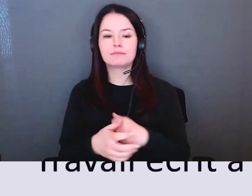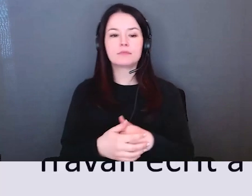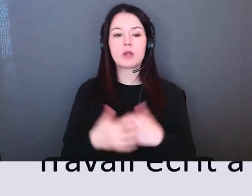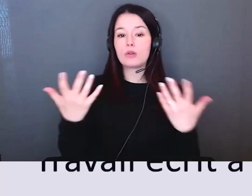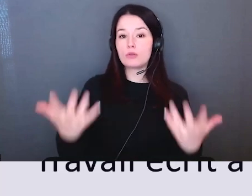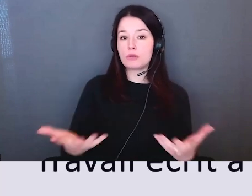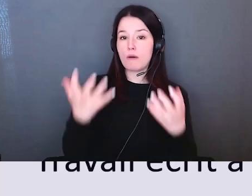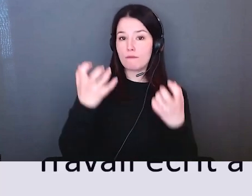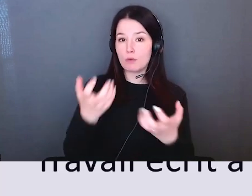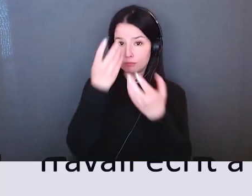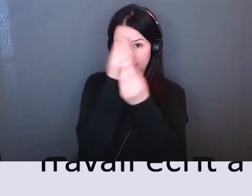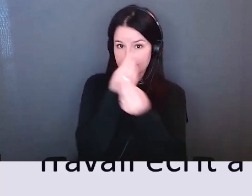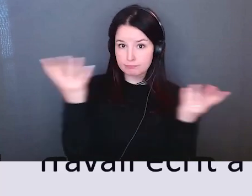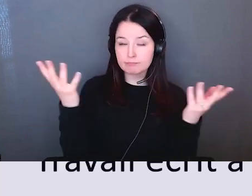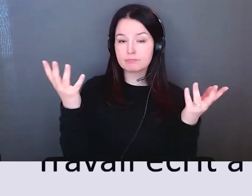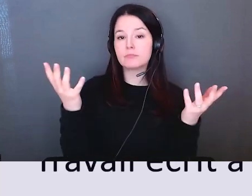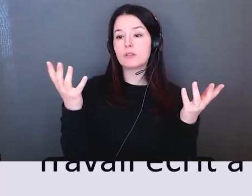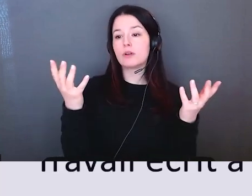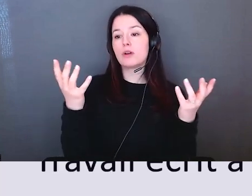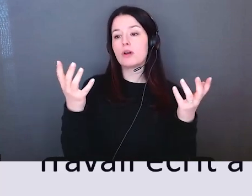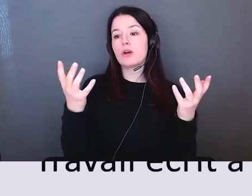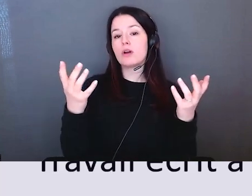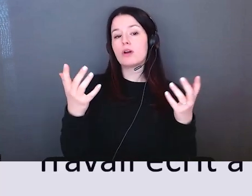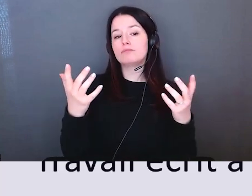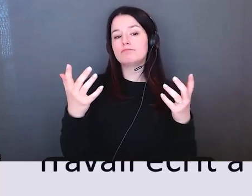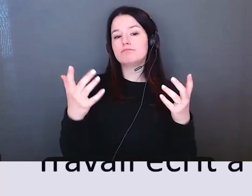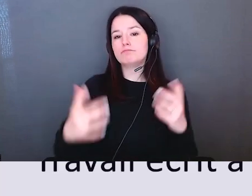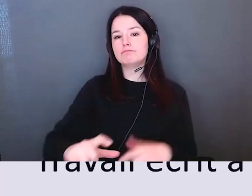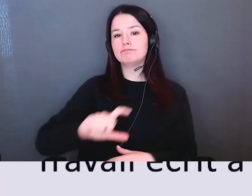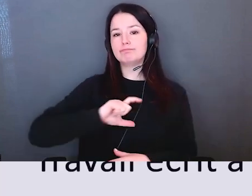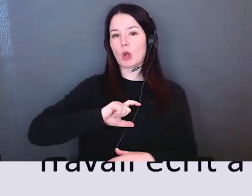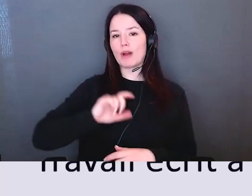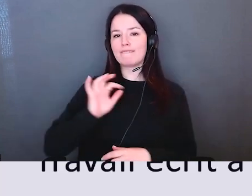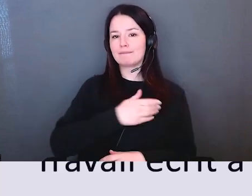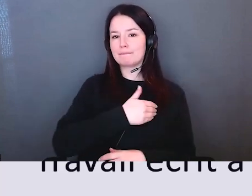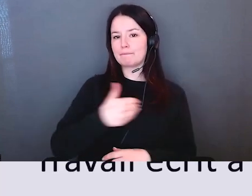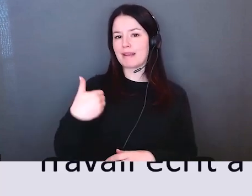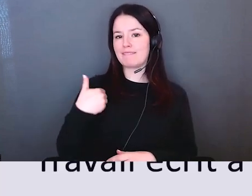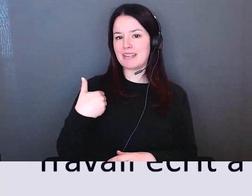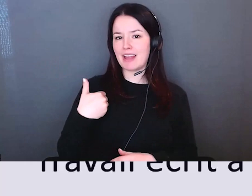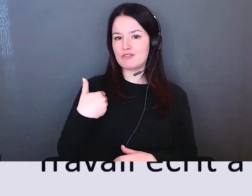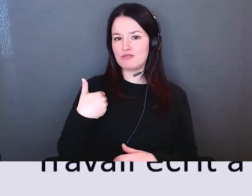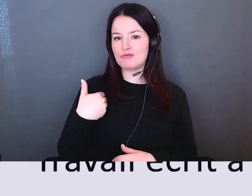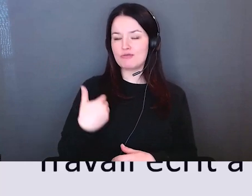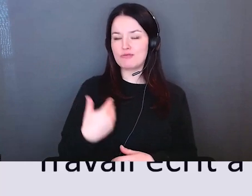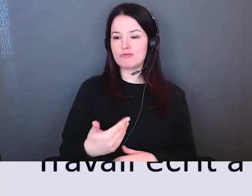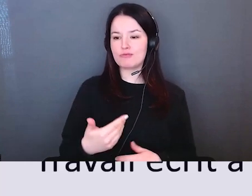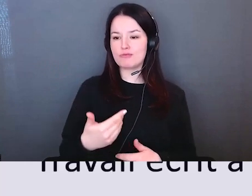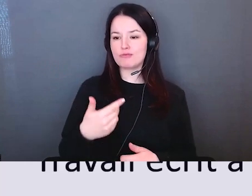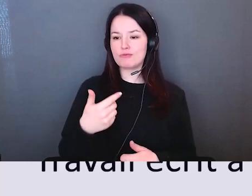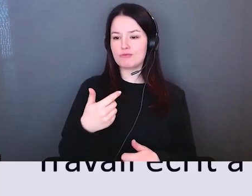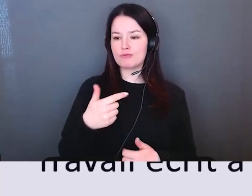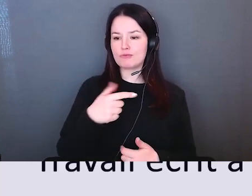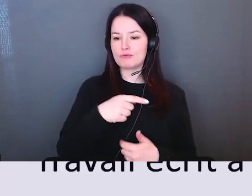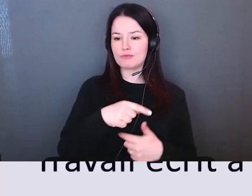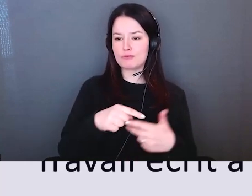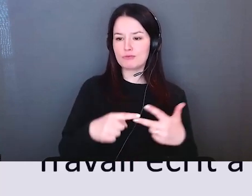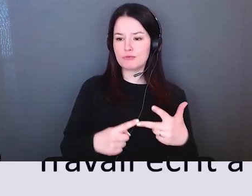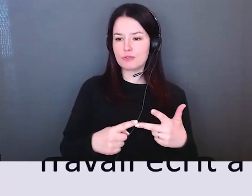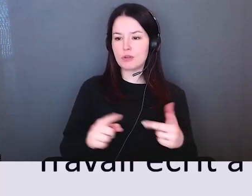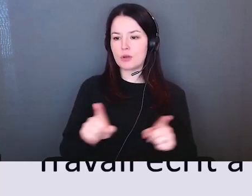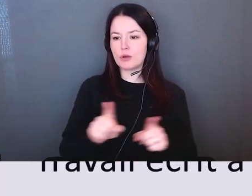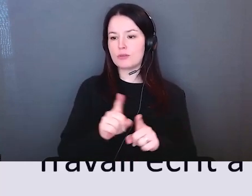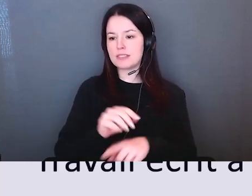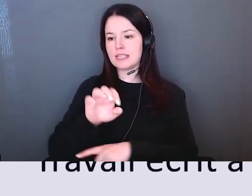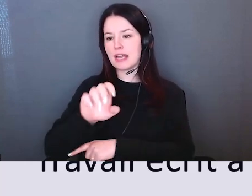donc nous allons commencer par un moment de calme pour vous laisser réfléchir à ces trois questions quelle question vous